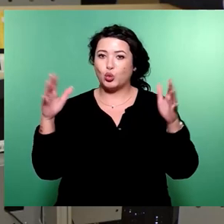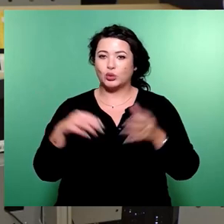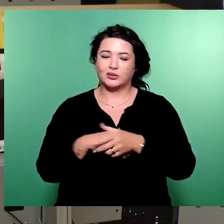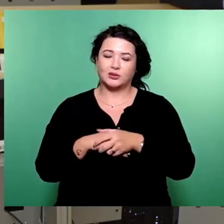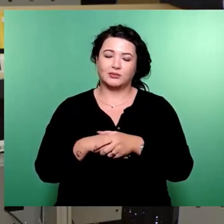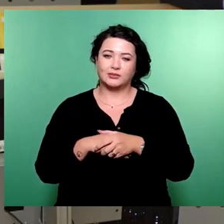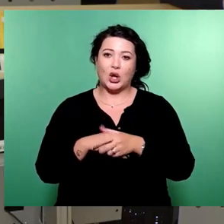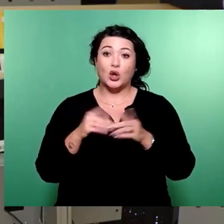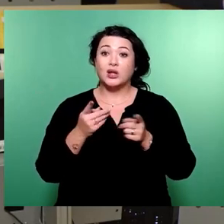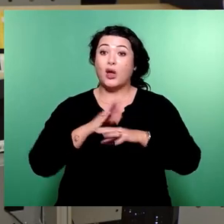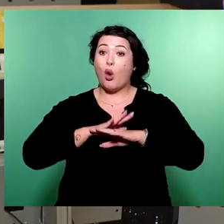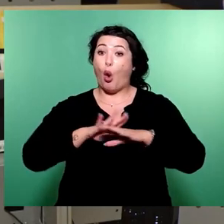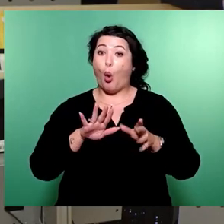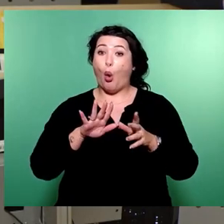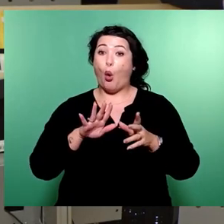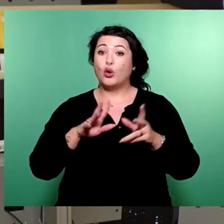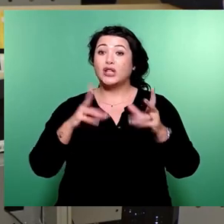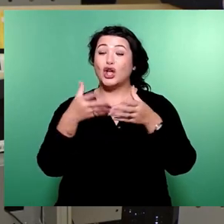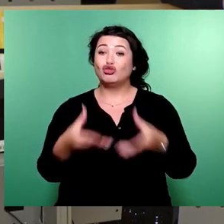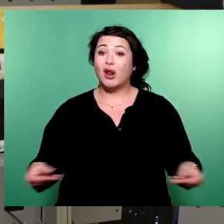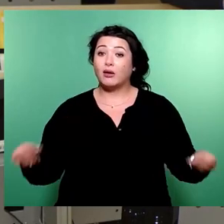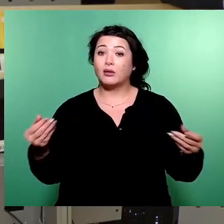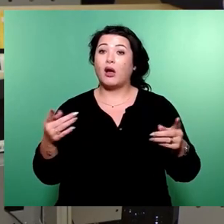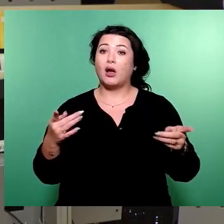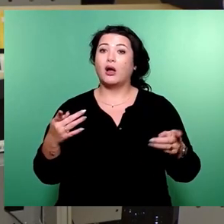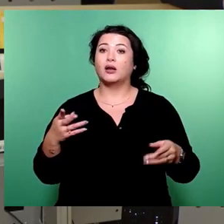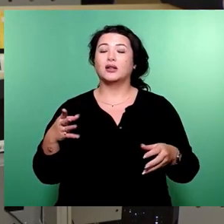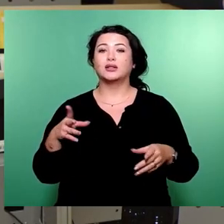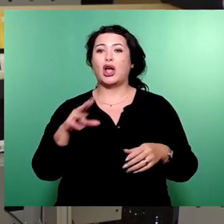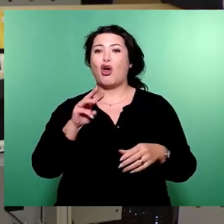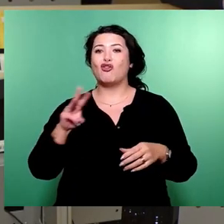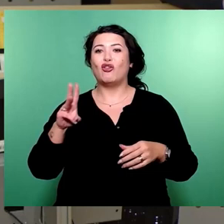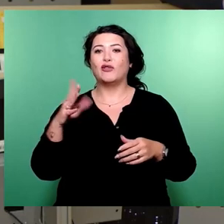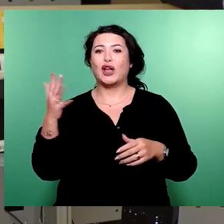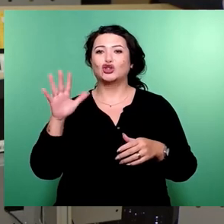das ganz ohne Schlichter, ganz ohne Schlichter, Wolfgang Schäuble wäre bestimmt gern vorbeigerollt.